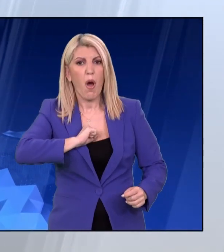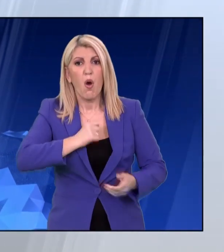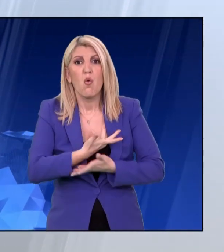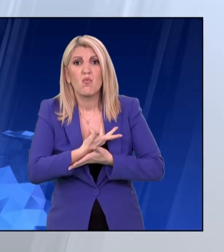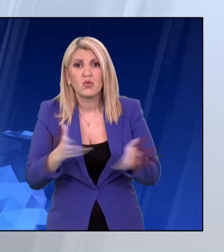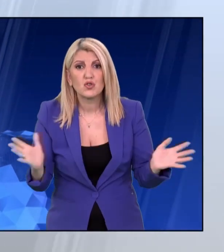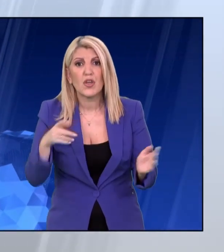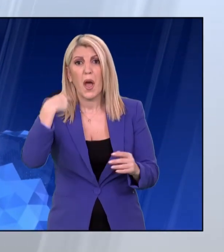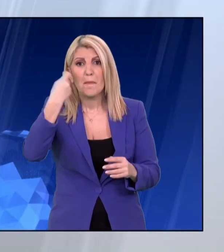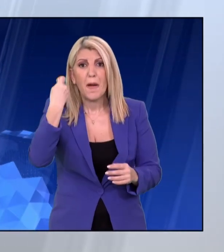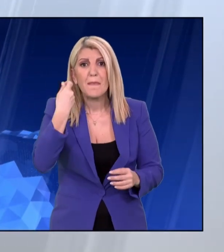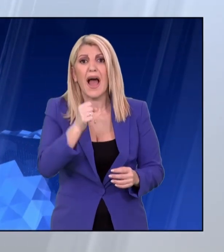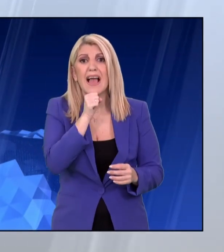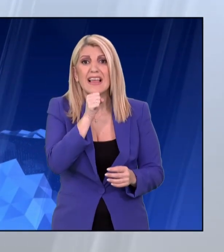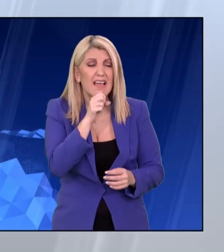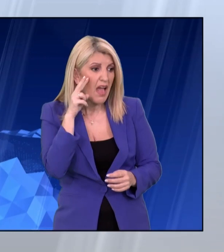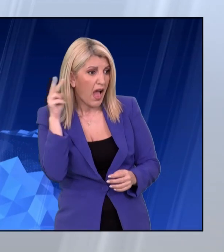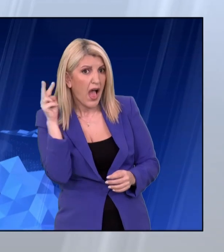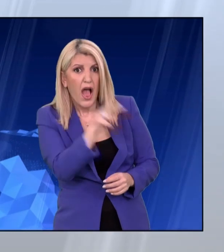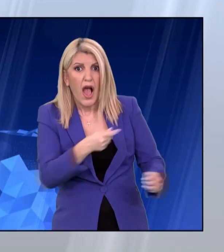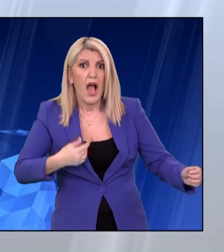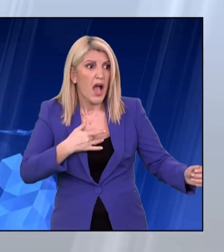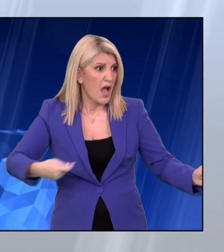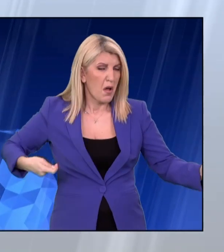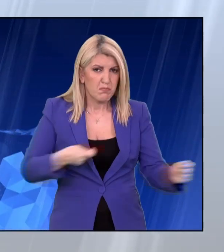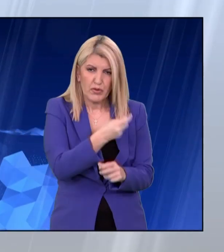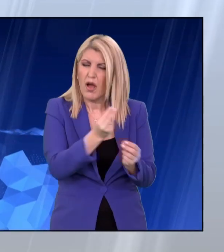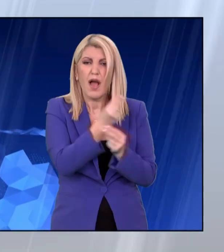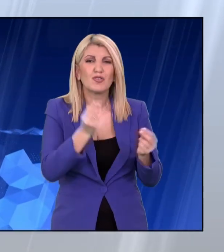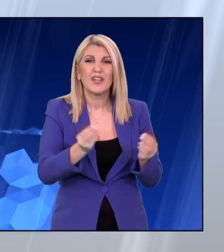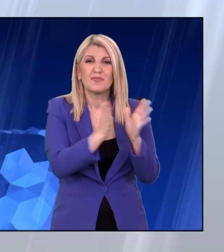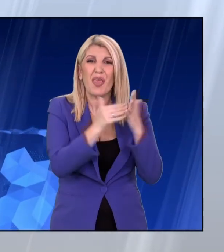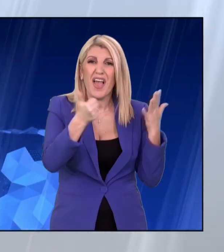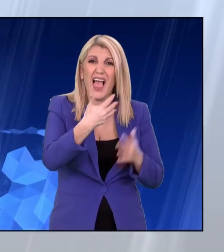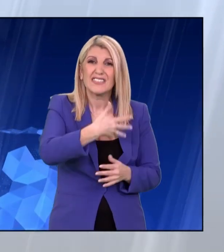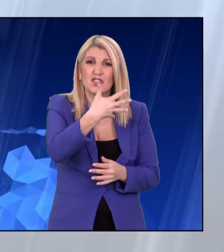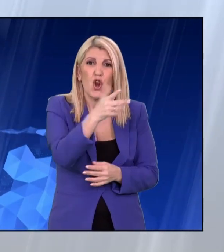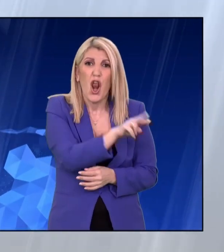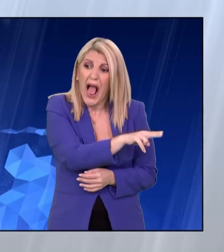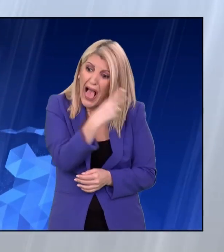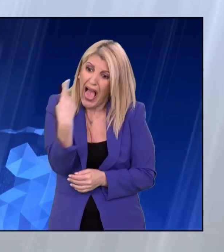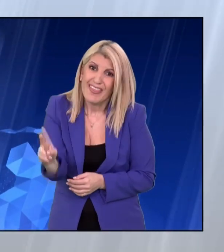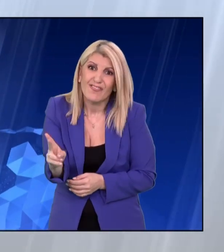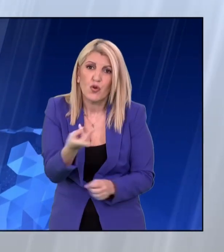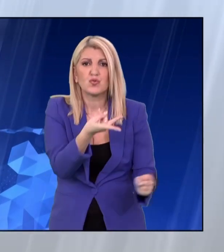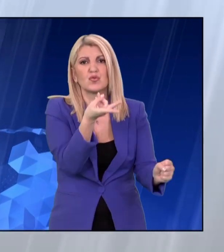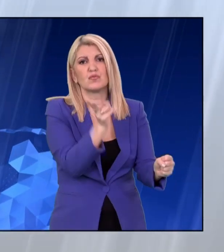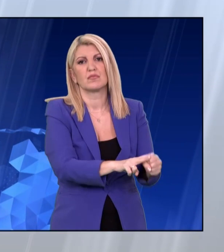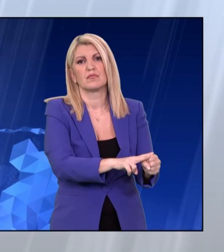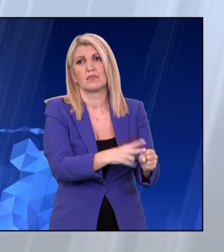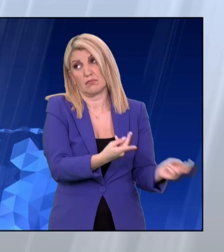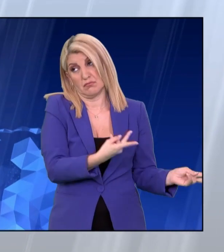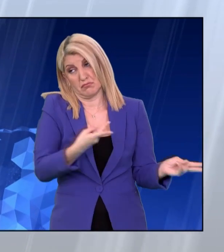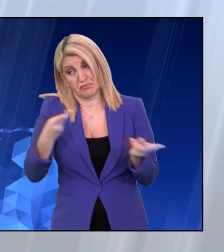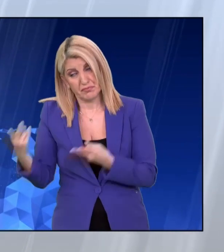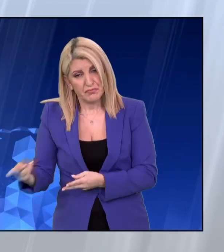της γιαγιάς τους, με αποτέλεσμα να τον τραυματίσει θανάσιμα και να αφήσει την τελευταία του πνοή στο λαϊκό νοσοκομείο που